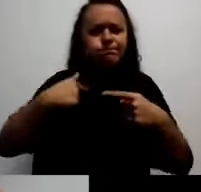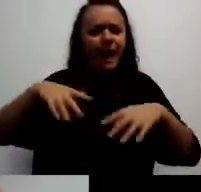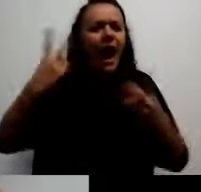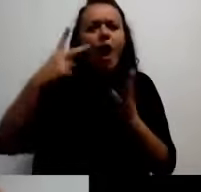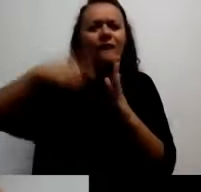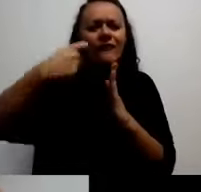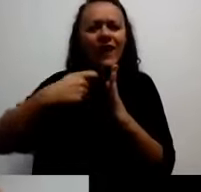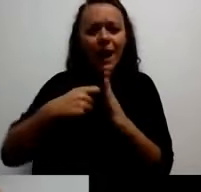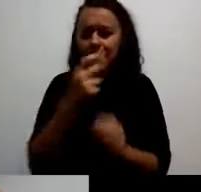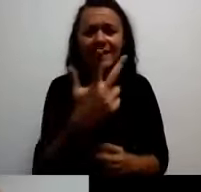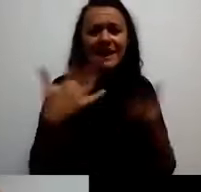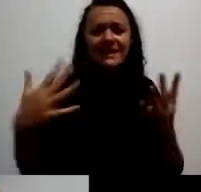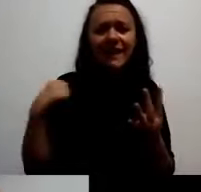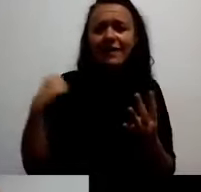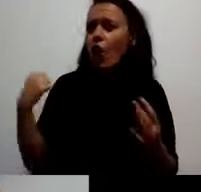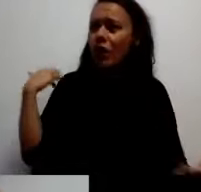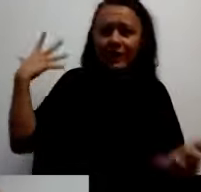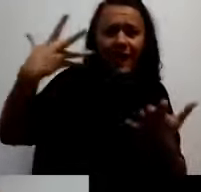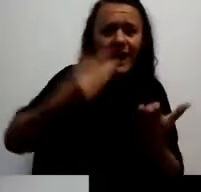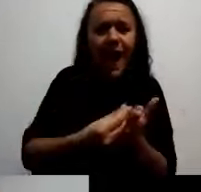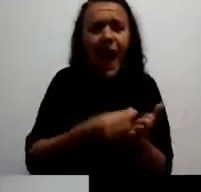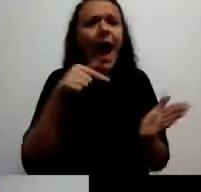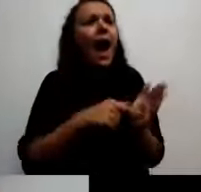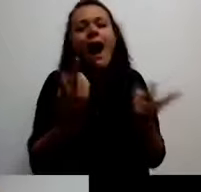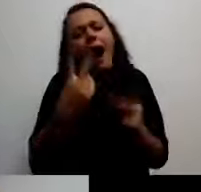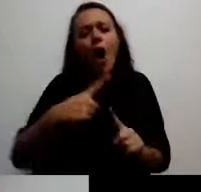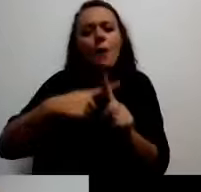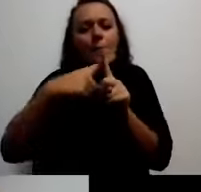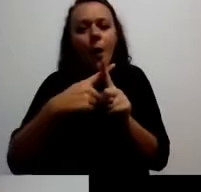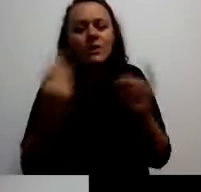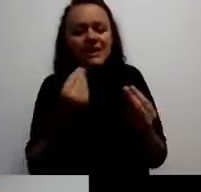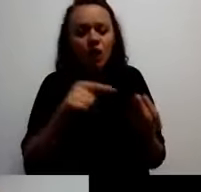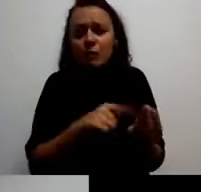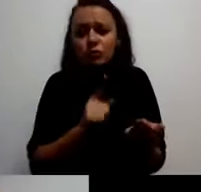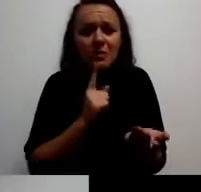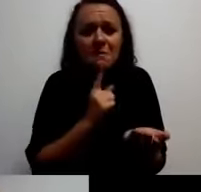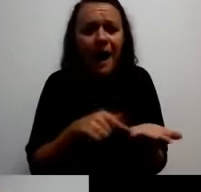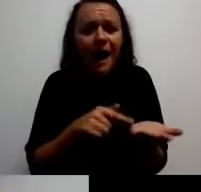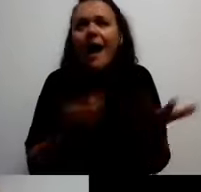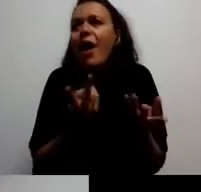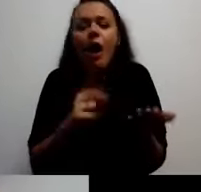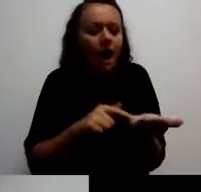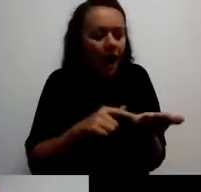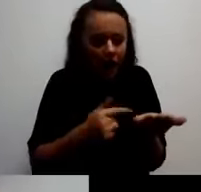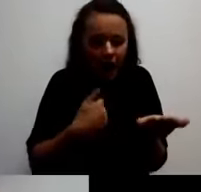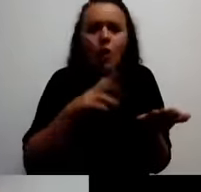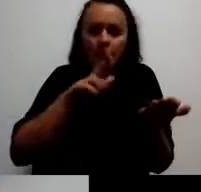zapravo majušna iskrica na tvojom i dlanu. I da je to malo svetlo sve što imaš i čime možeš da se boriš